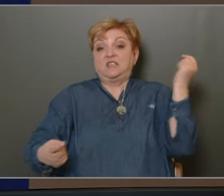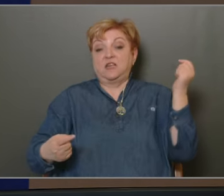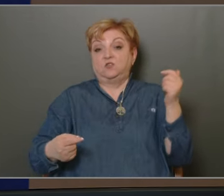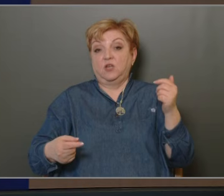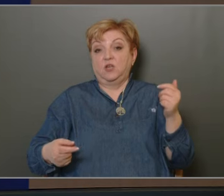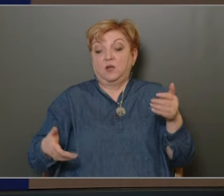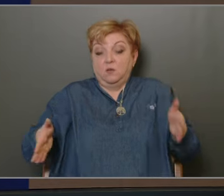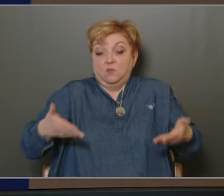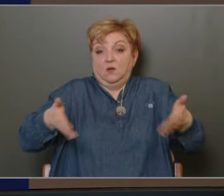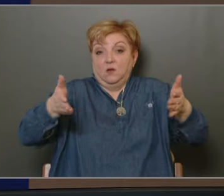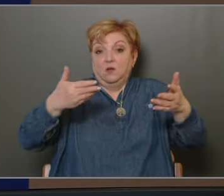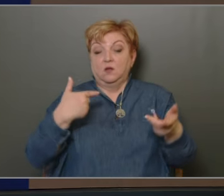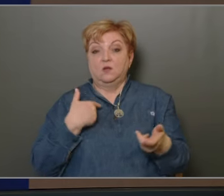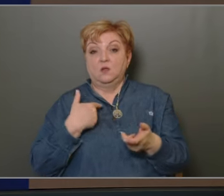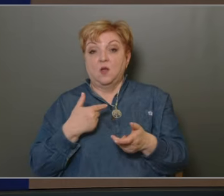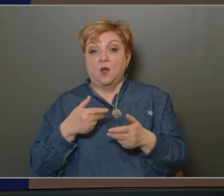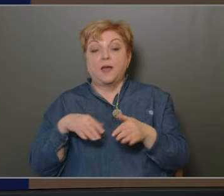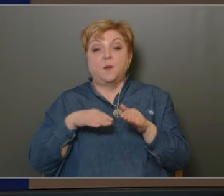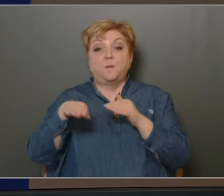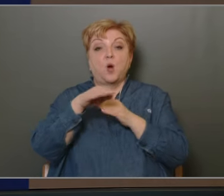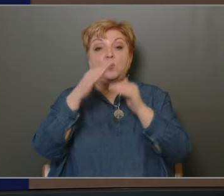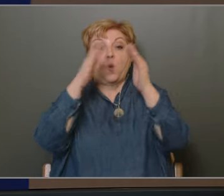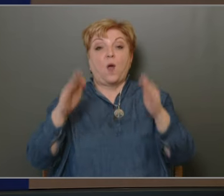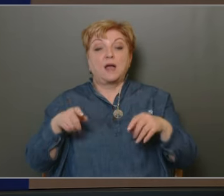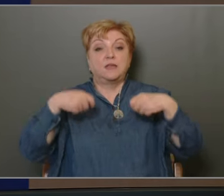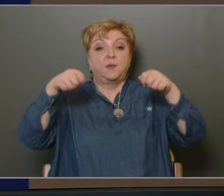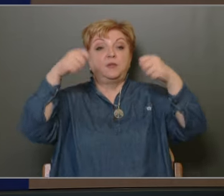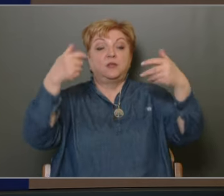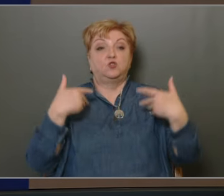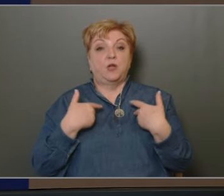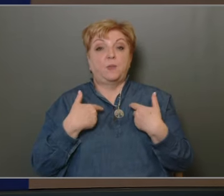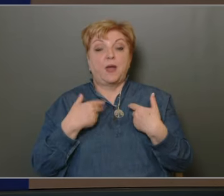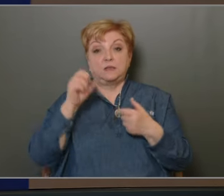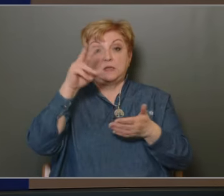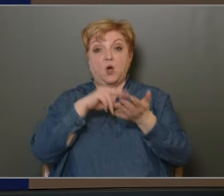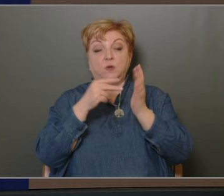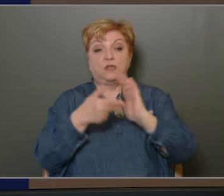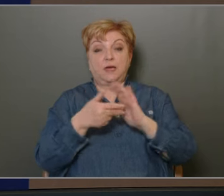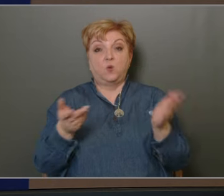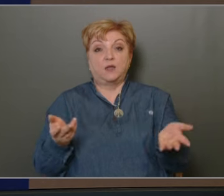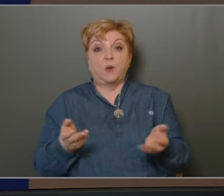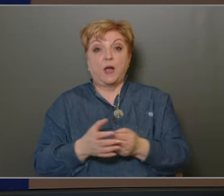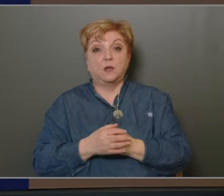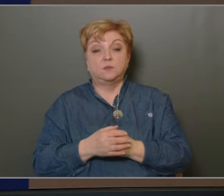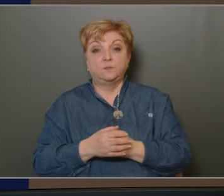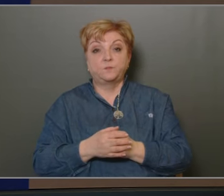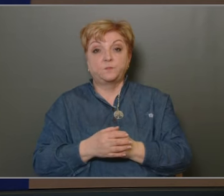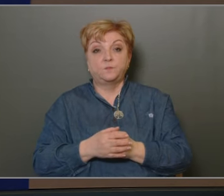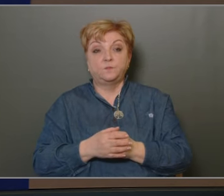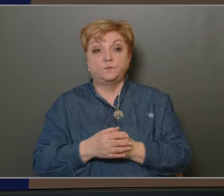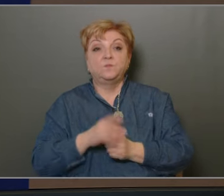Akkor belehajszolnának bennünket, vár parkolóház építésébe itt a 13. kerületben.